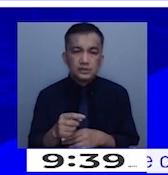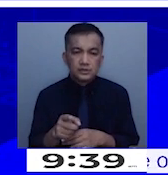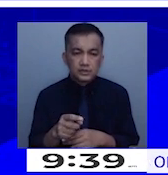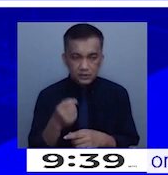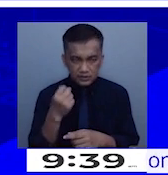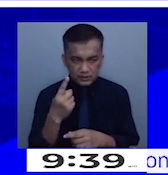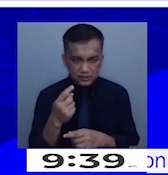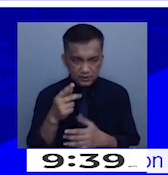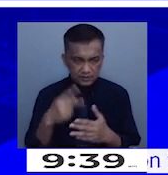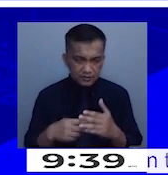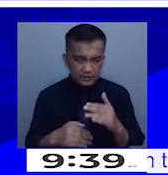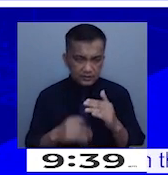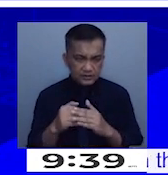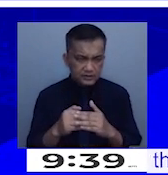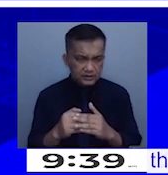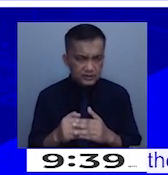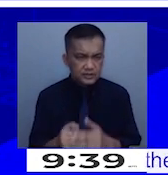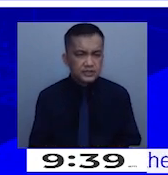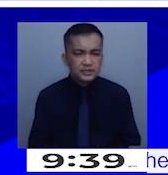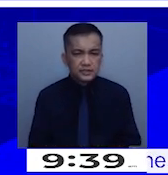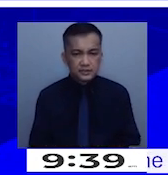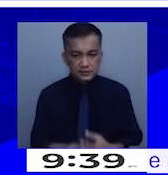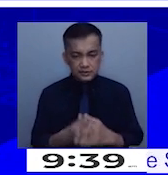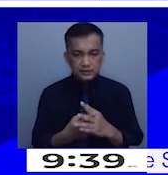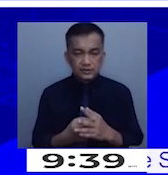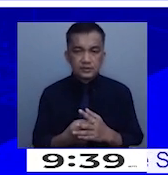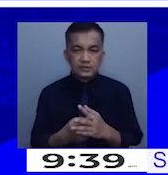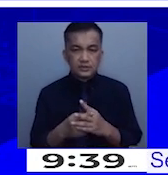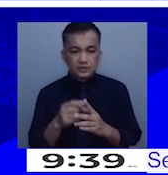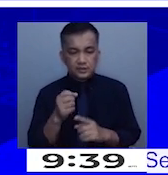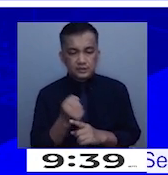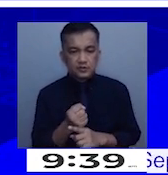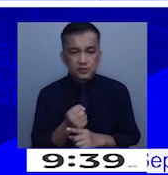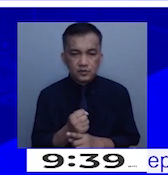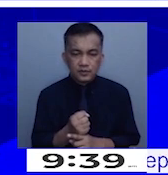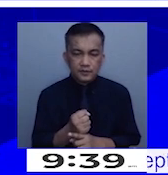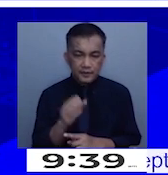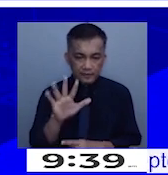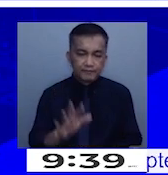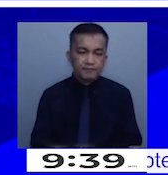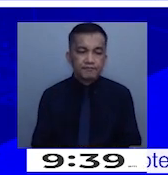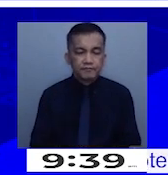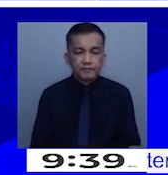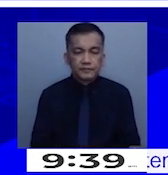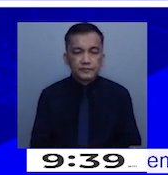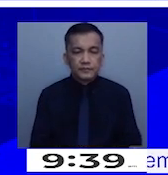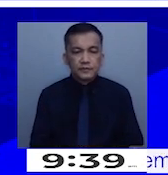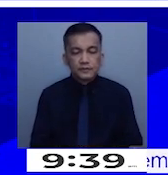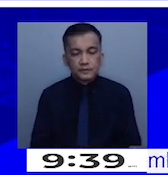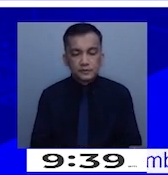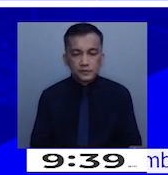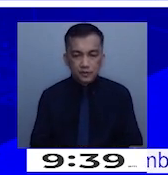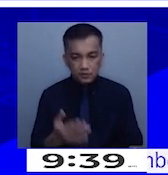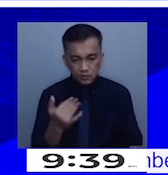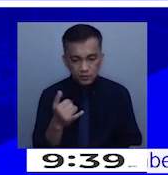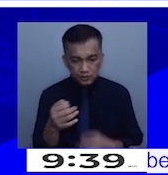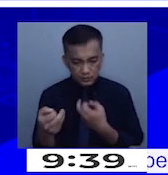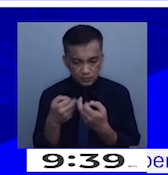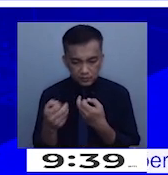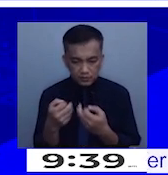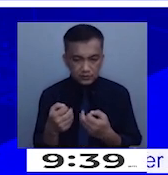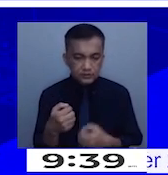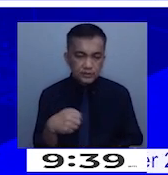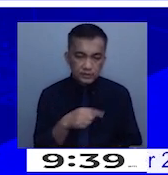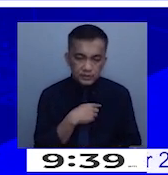yung price cap was started nung September 5. Kaya ang explanation sa amin noong